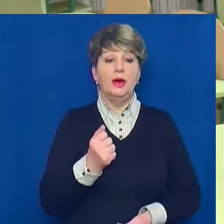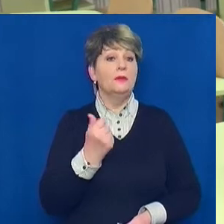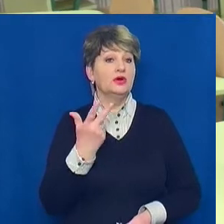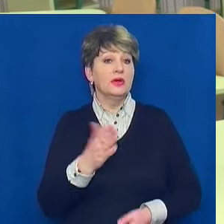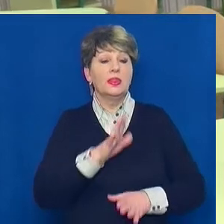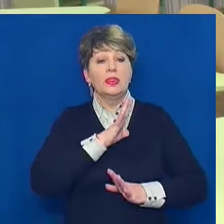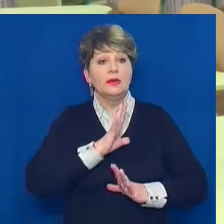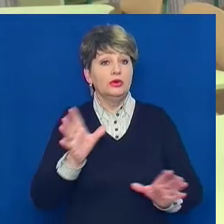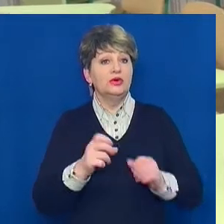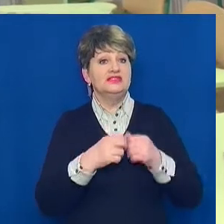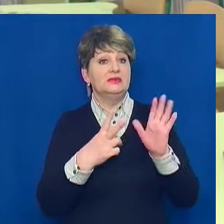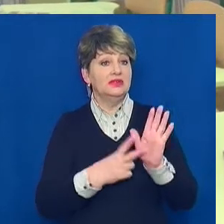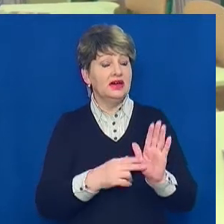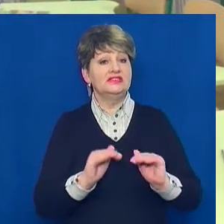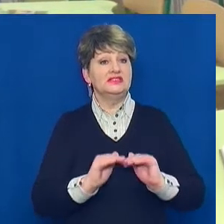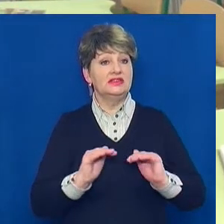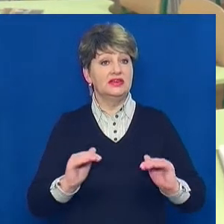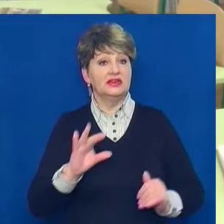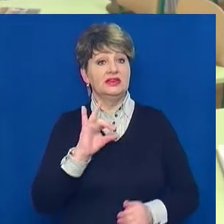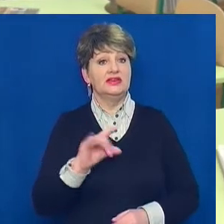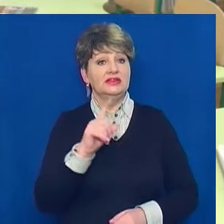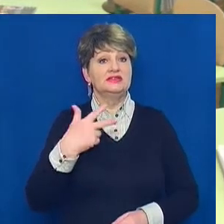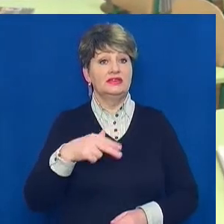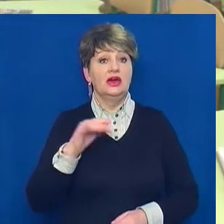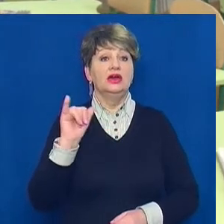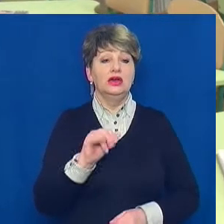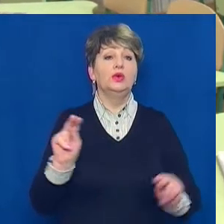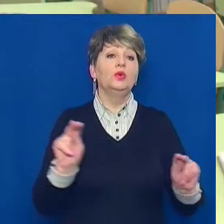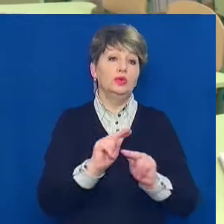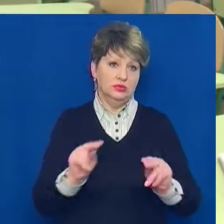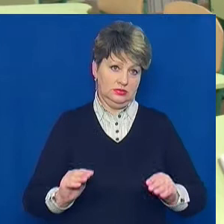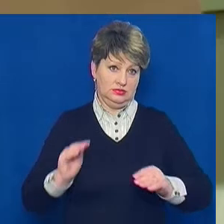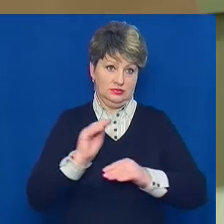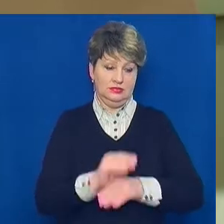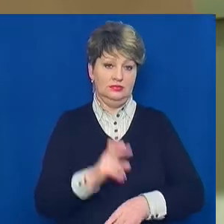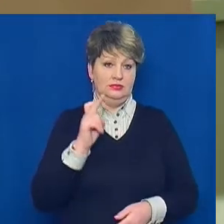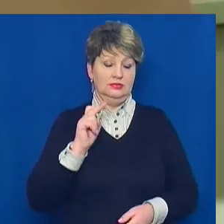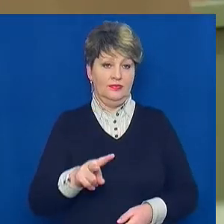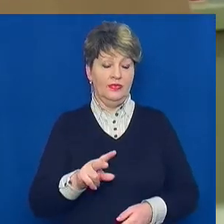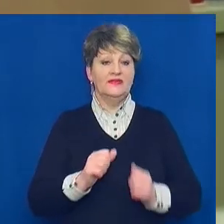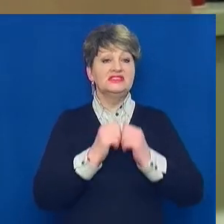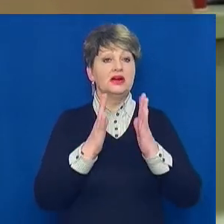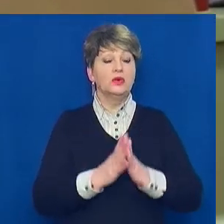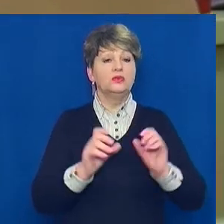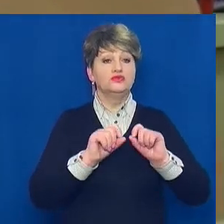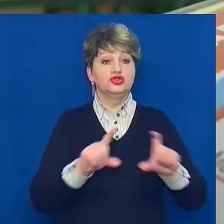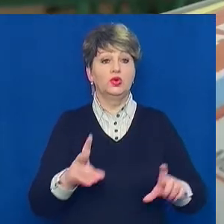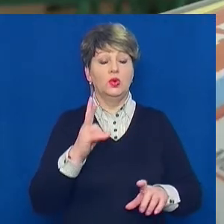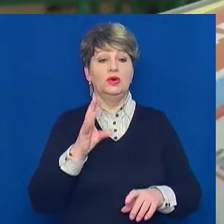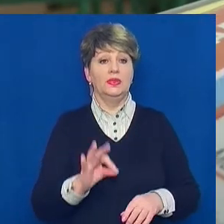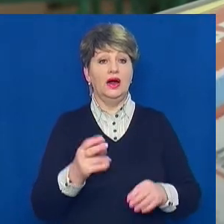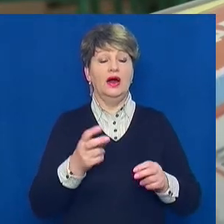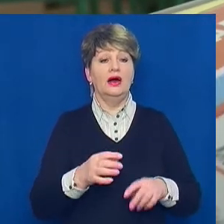не було 17 діток із 30, і вчителька захворіла на лікарняному. Загалом у школі на карантині, додає